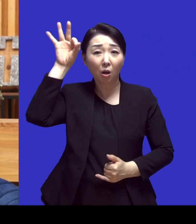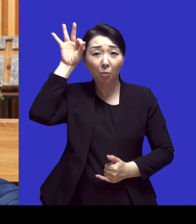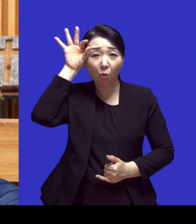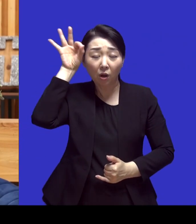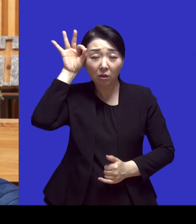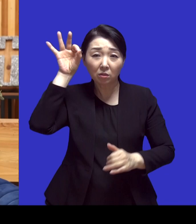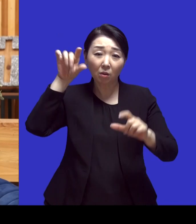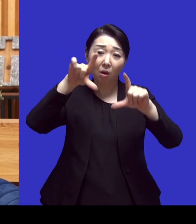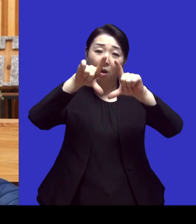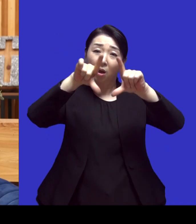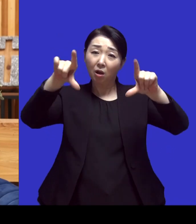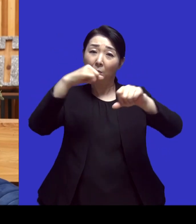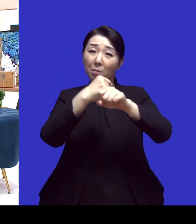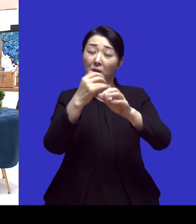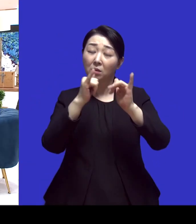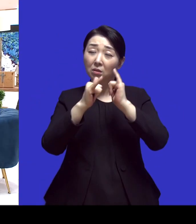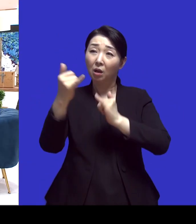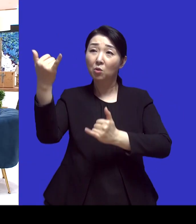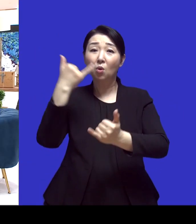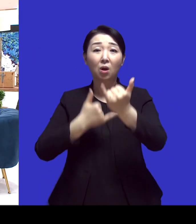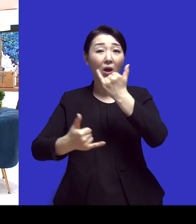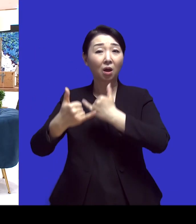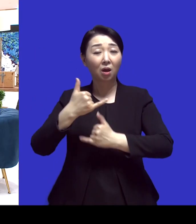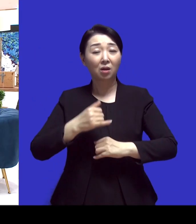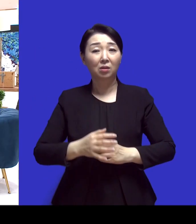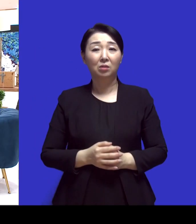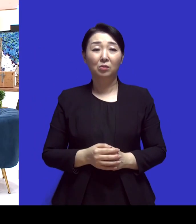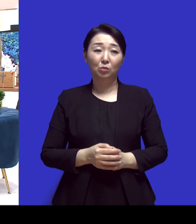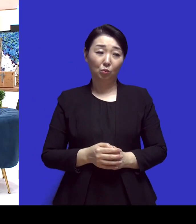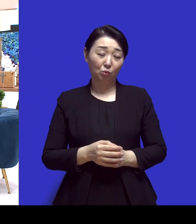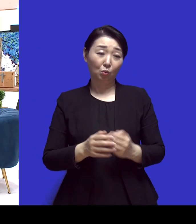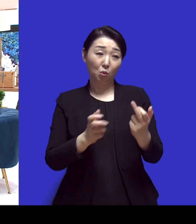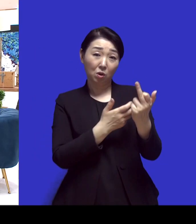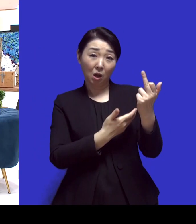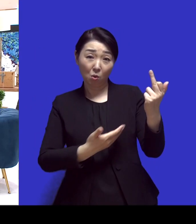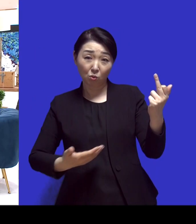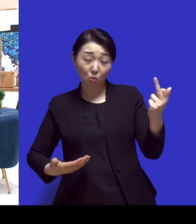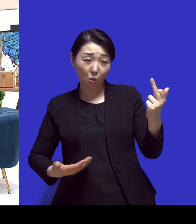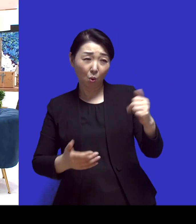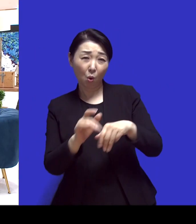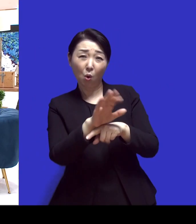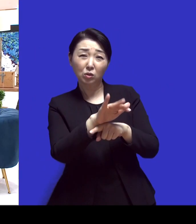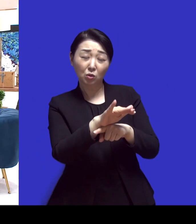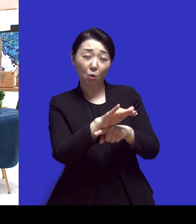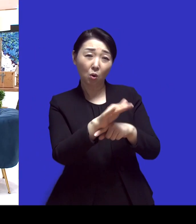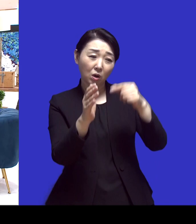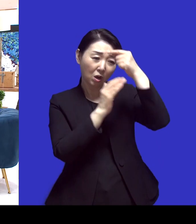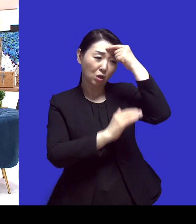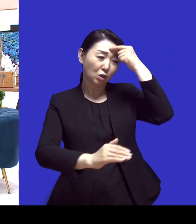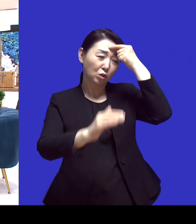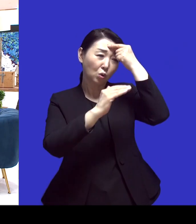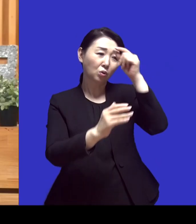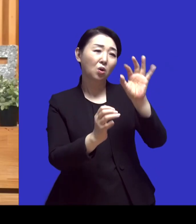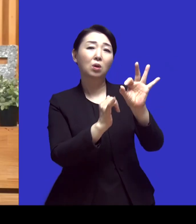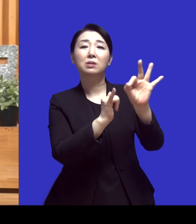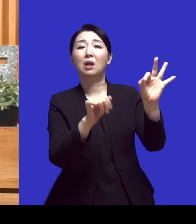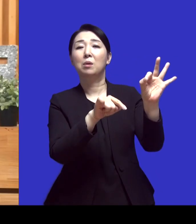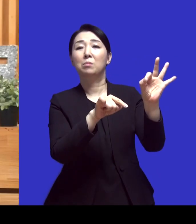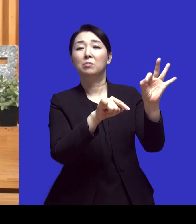가판하시는 주사님 그 강원도 산골에 있는 성도 10분도 안 되는 교회